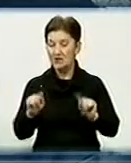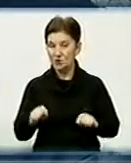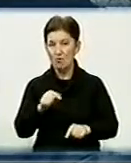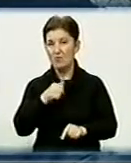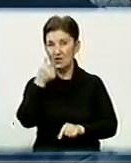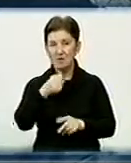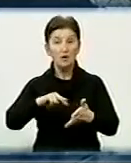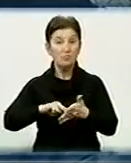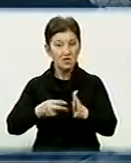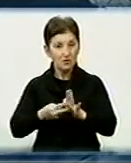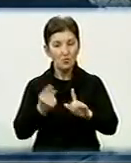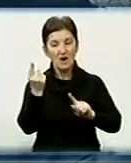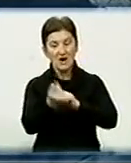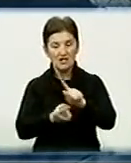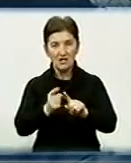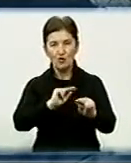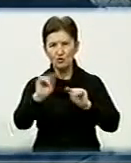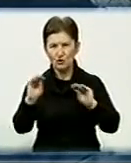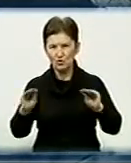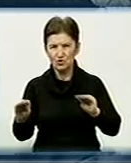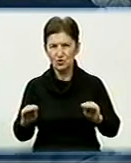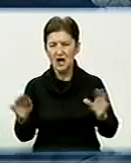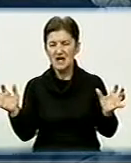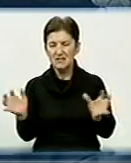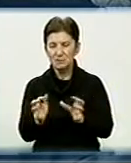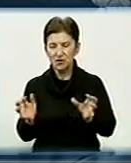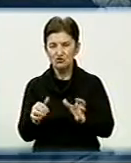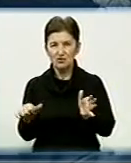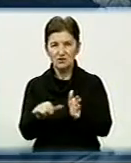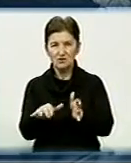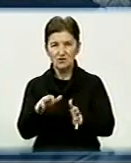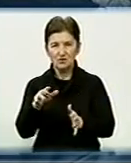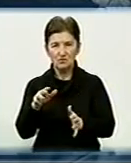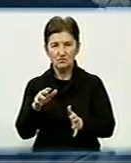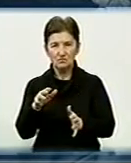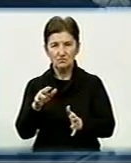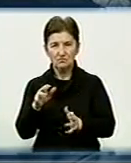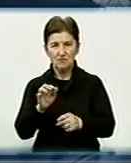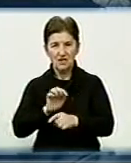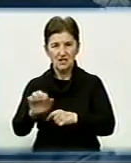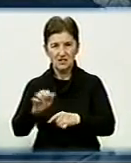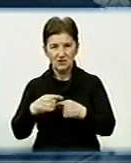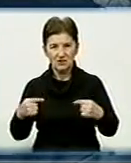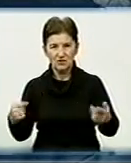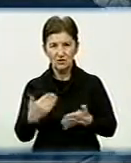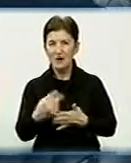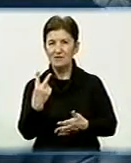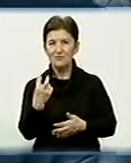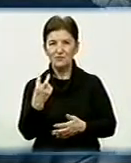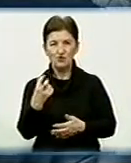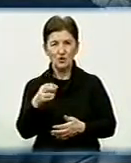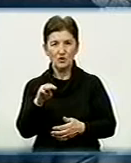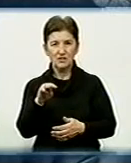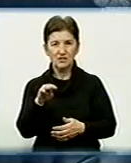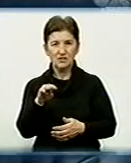плануємо зробити реконструкцію цукрового заводі на збереження теплоенергоресурсів. Завод планує переробити близько 200 тисяч тонн буряку.